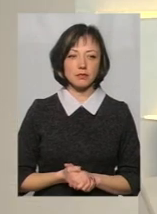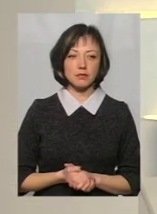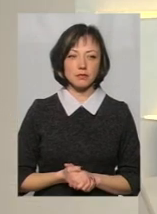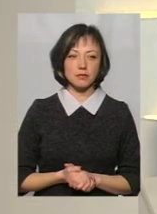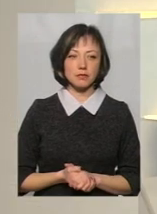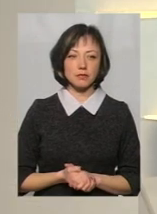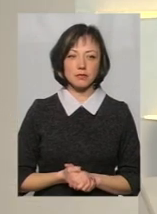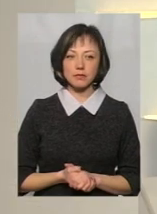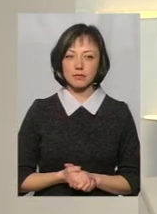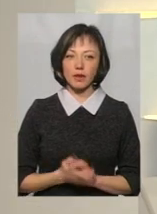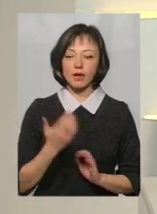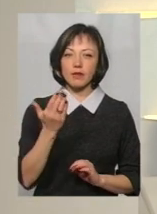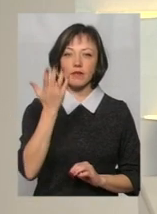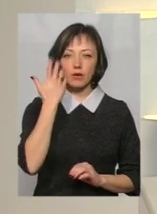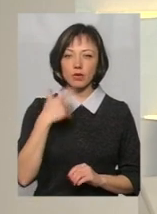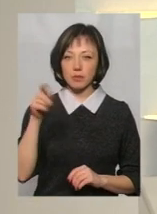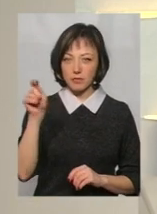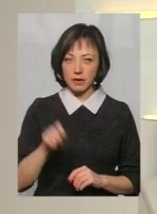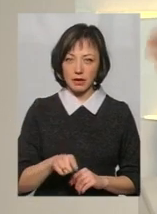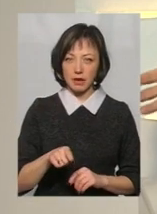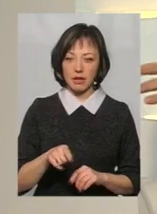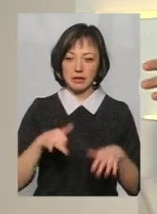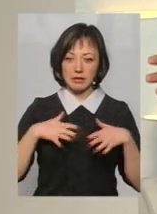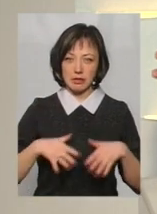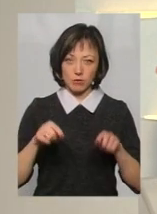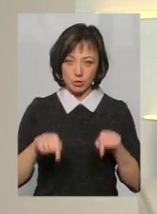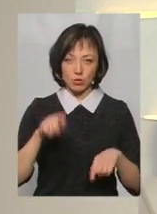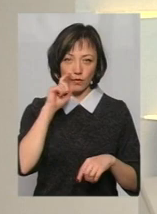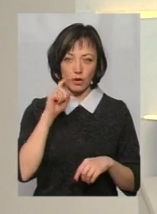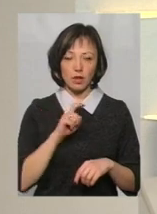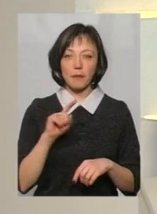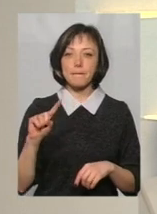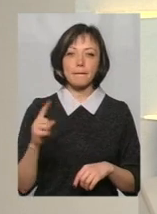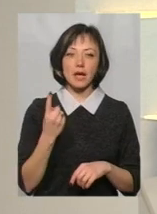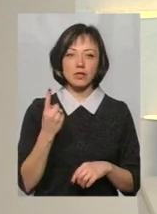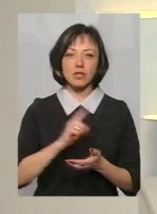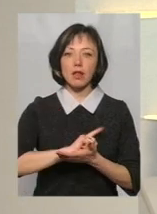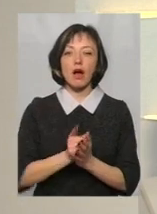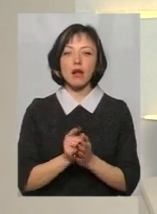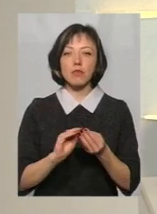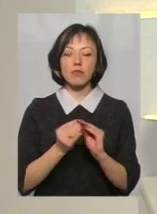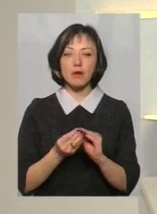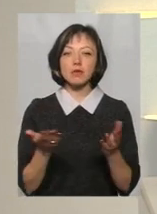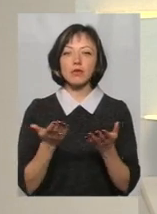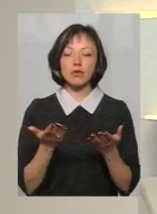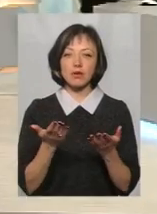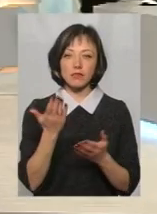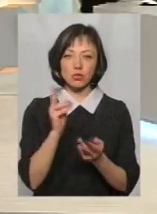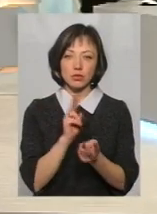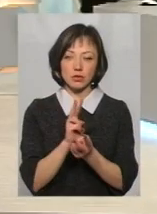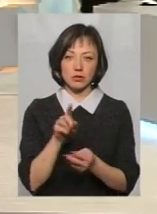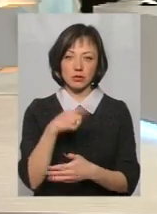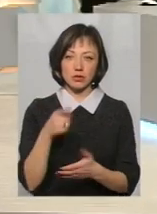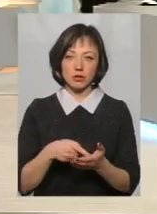от ви, коли приїхали, знову таки, з Криму, приїхали сюди, перша, яка, от, нагальна проблема, з якою ви зіштовхнулося?